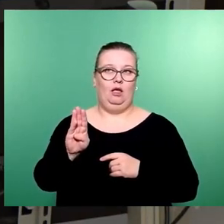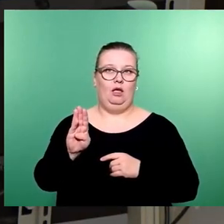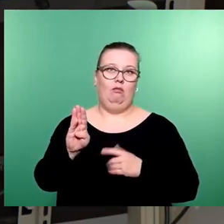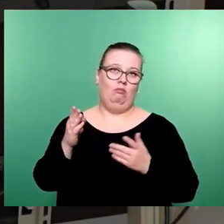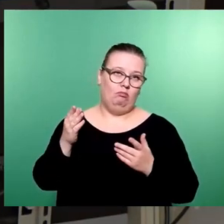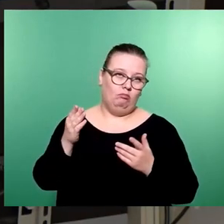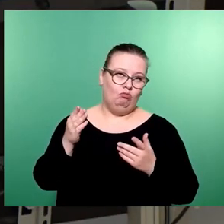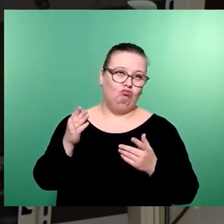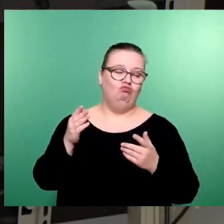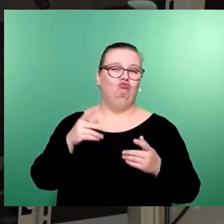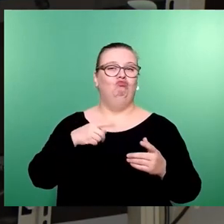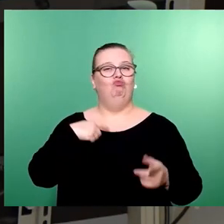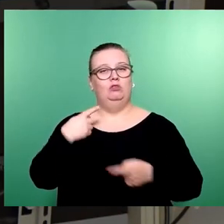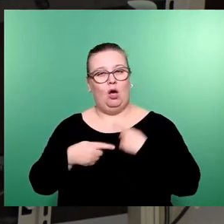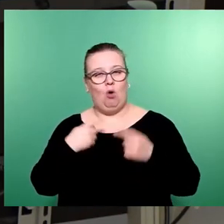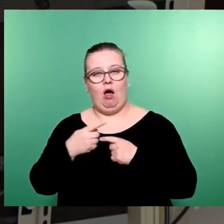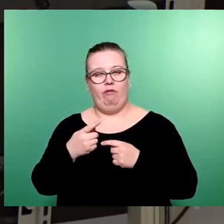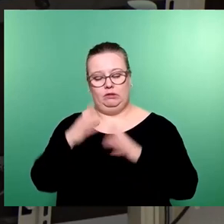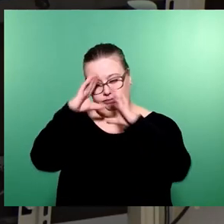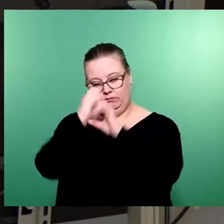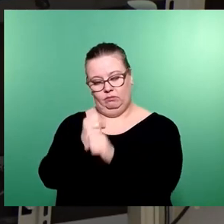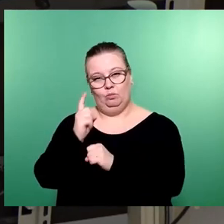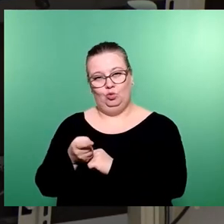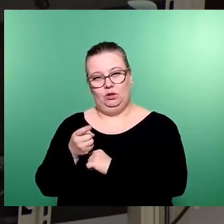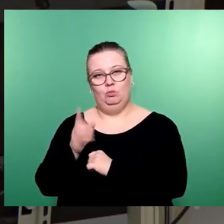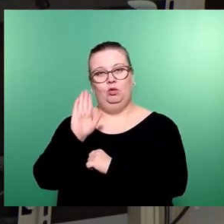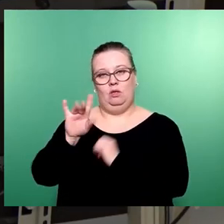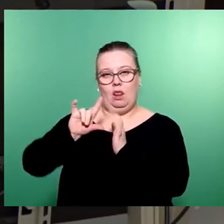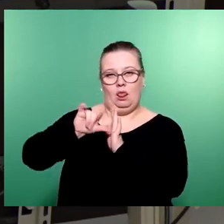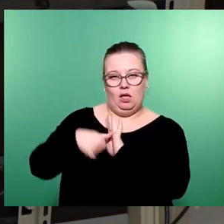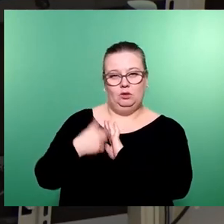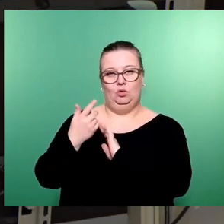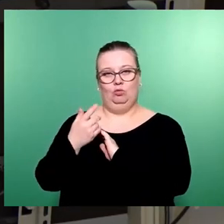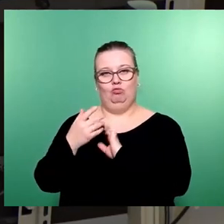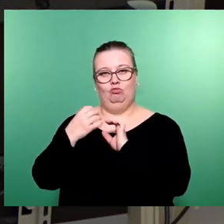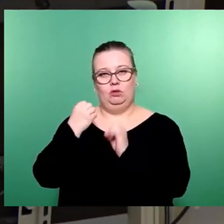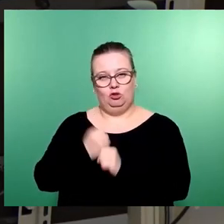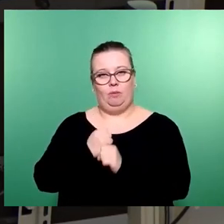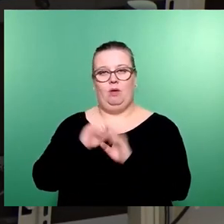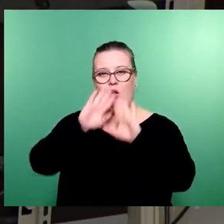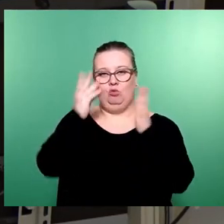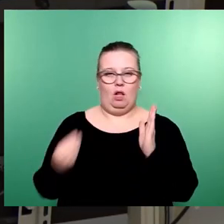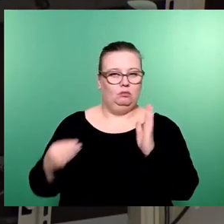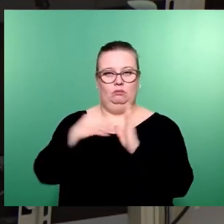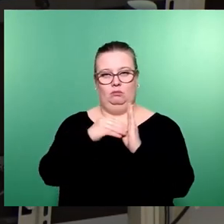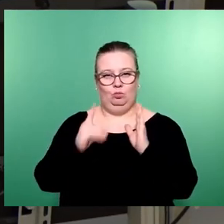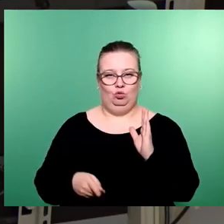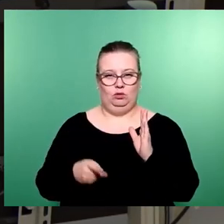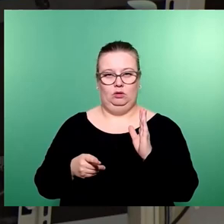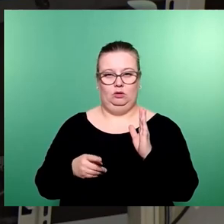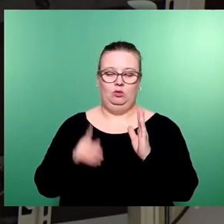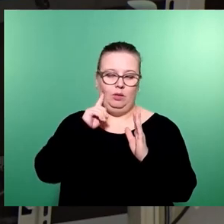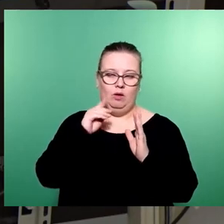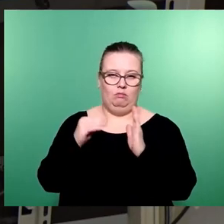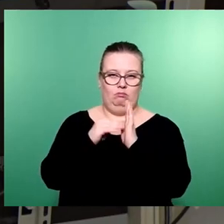dauerhaft zu einer politischen Frage. Das bedeutet, dass man die DVB und deren Leistung dadurch auch immer im Gesamtkontext aller städtischen Maßnahmen zukünftig sehen